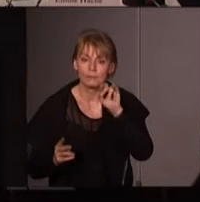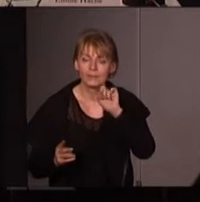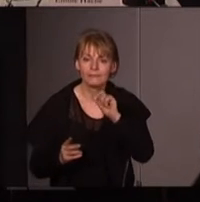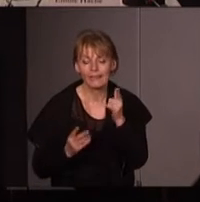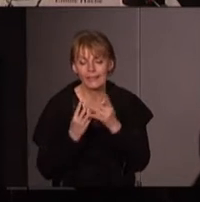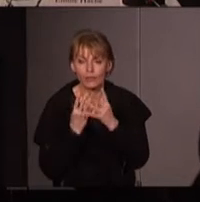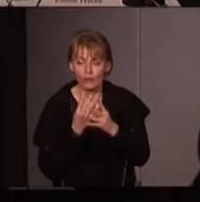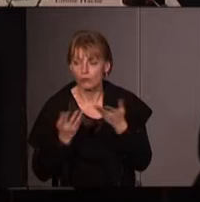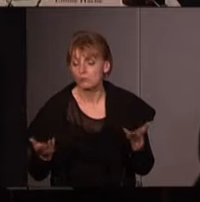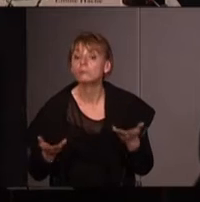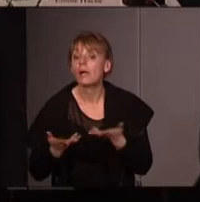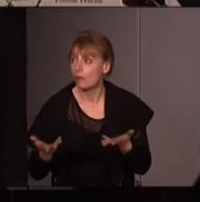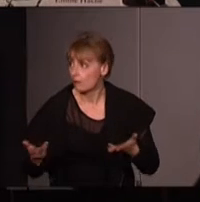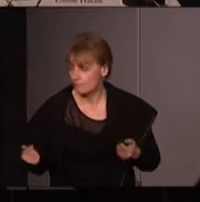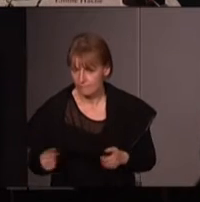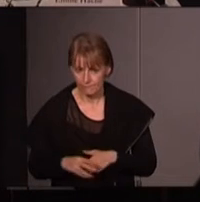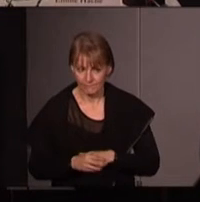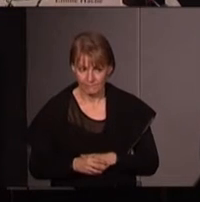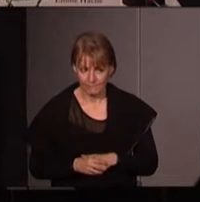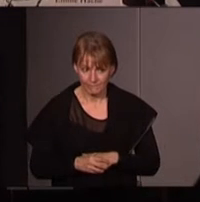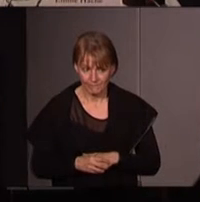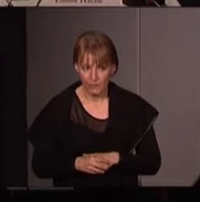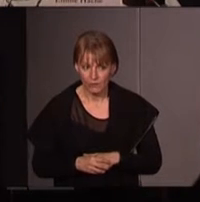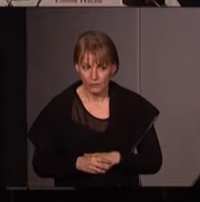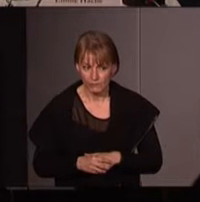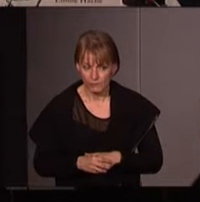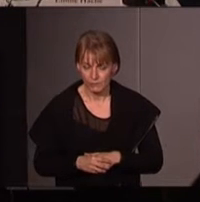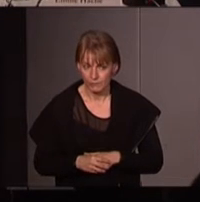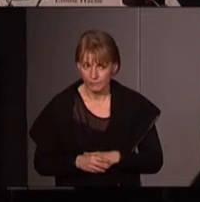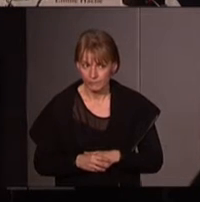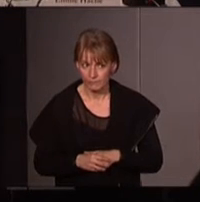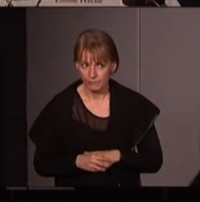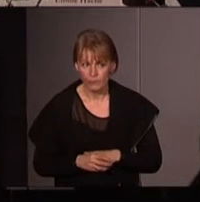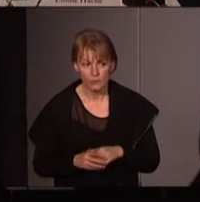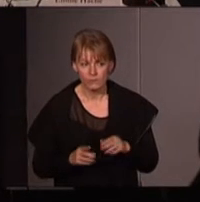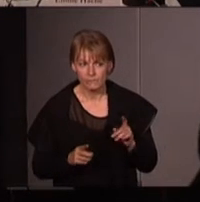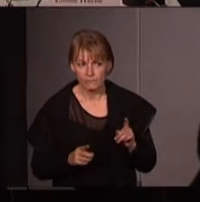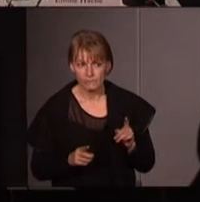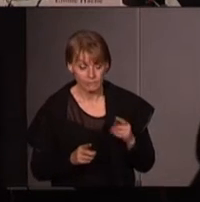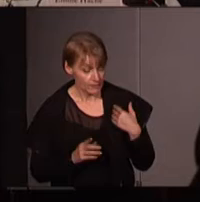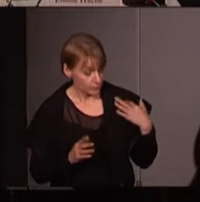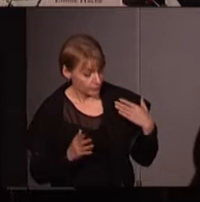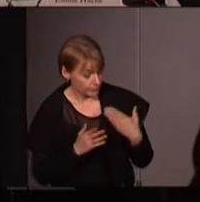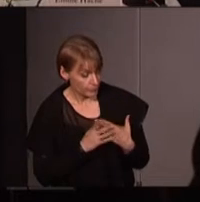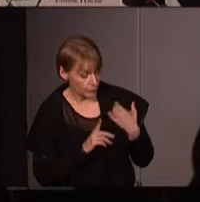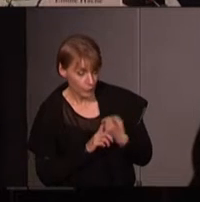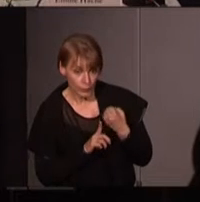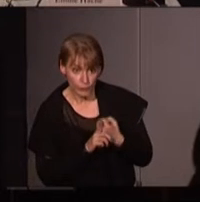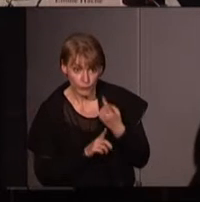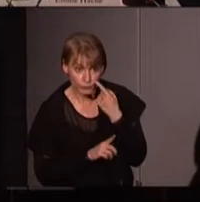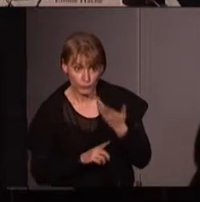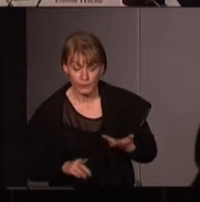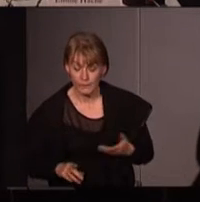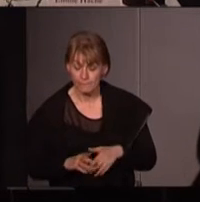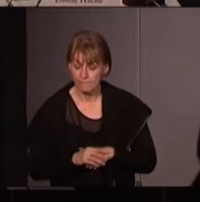dans les présentations notamment celles de Bénédicte j'ai vu vivre des formes de lutte qui ont d